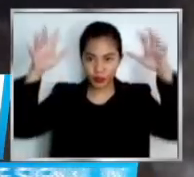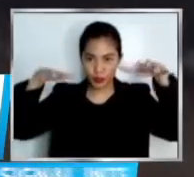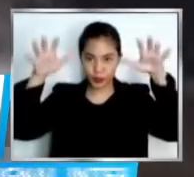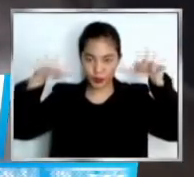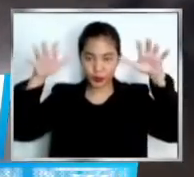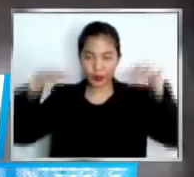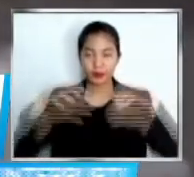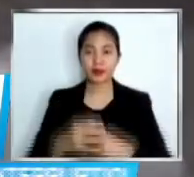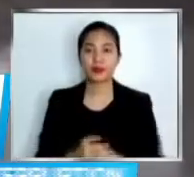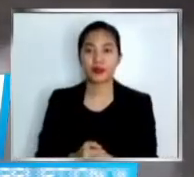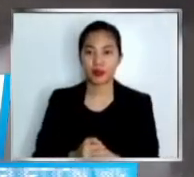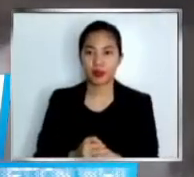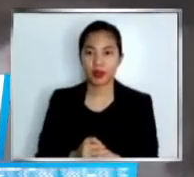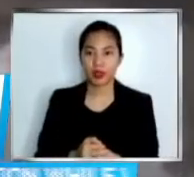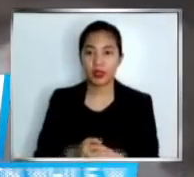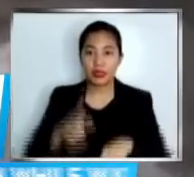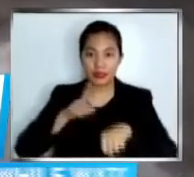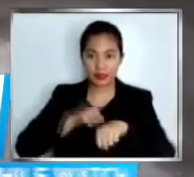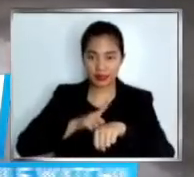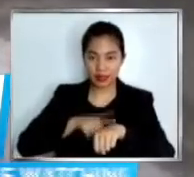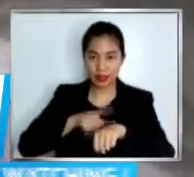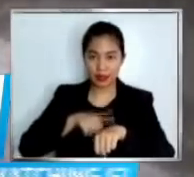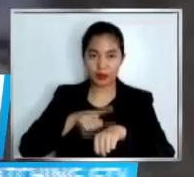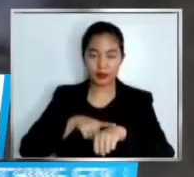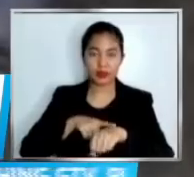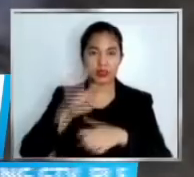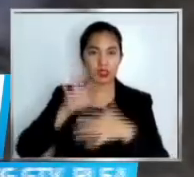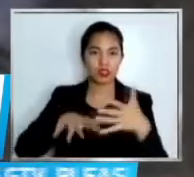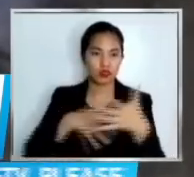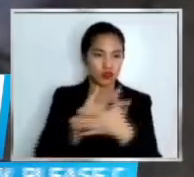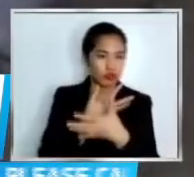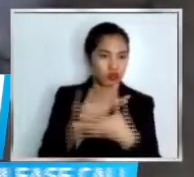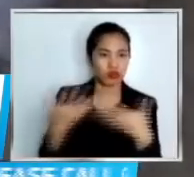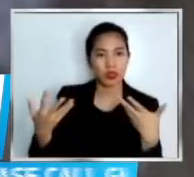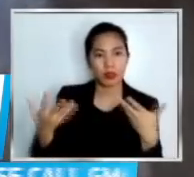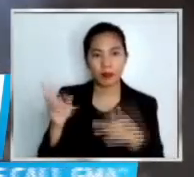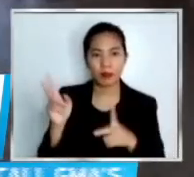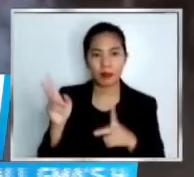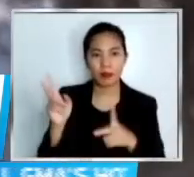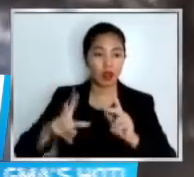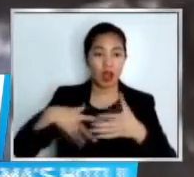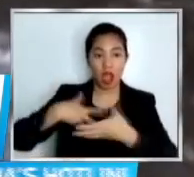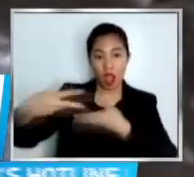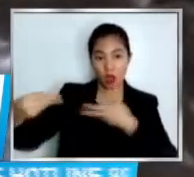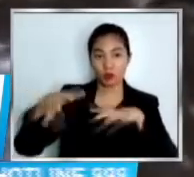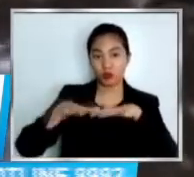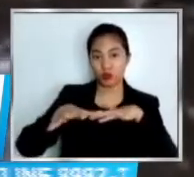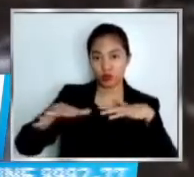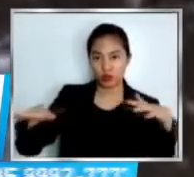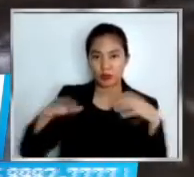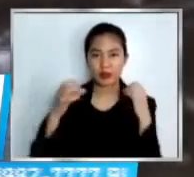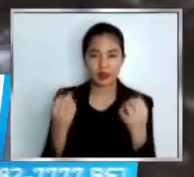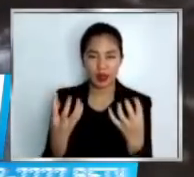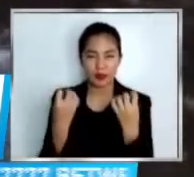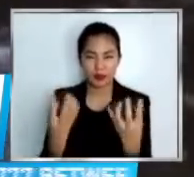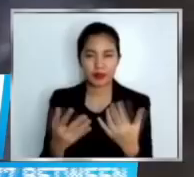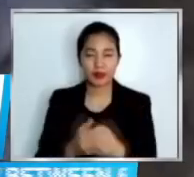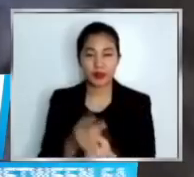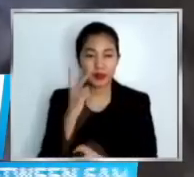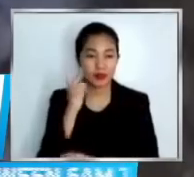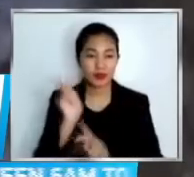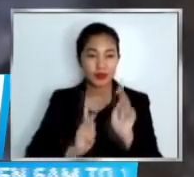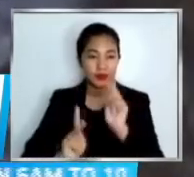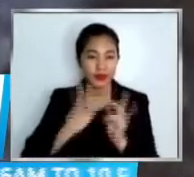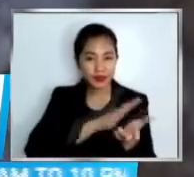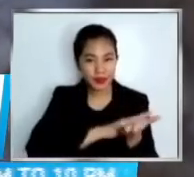rush hour pa naman kaya marami ang motorista sa kalsada. Makikita rin ang ilang residente na naglilinis sa tabi ng daan at inaalis